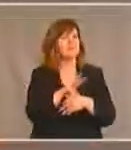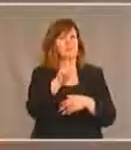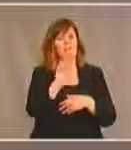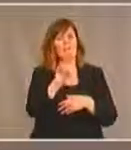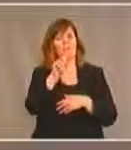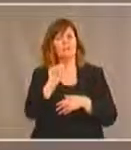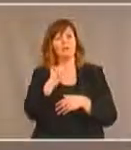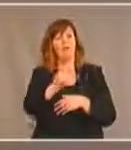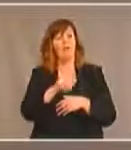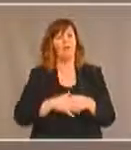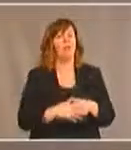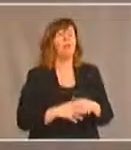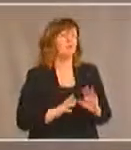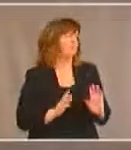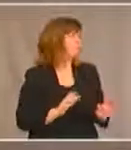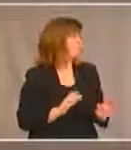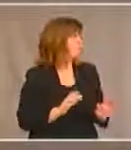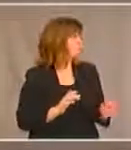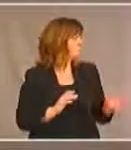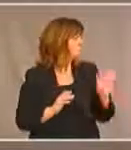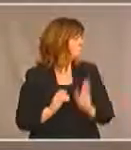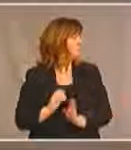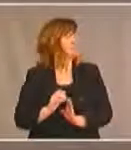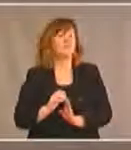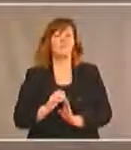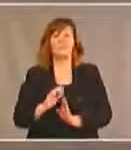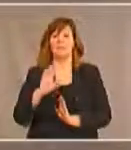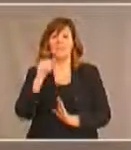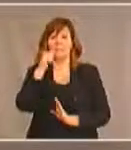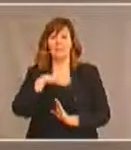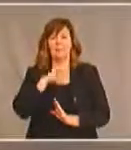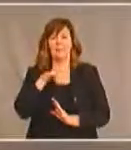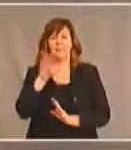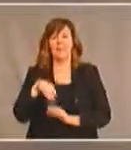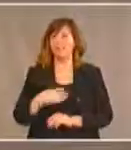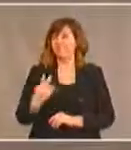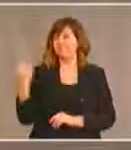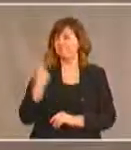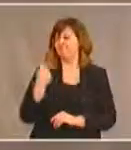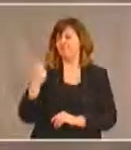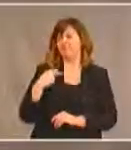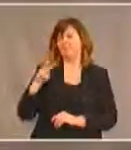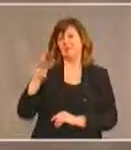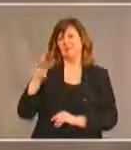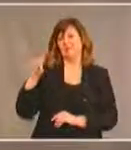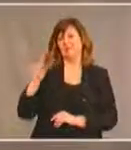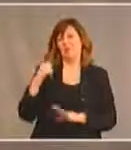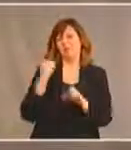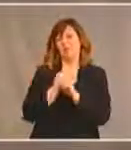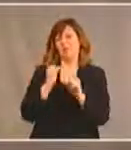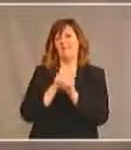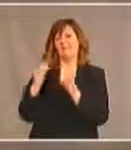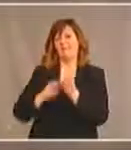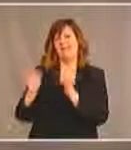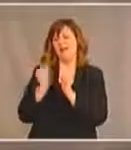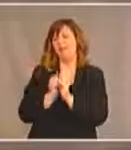Wendell, moi-même et Doreen avons eu le privilège de travailler ensemble depuis bien longtemps maintenant dans les dossiers touchant les